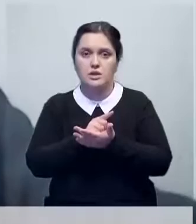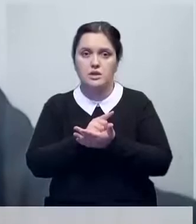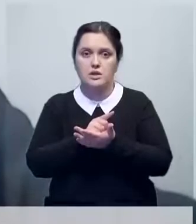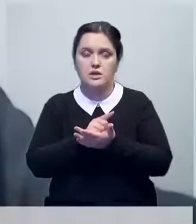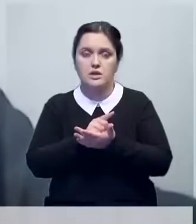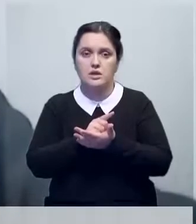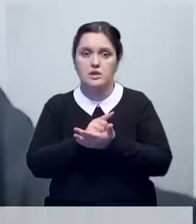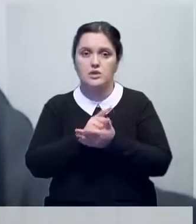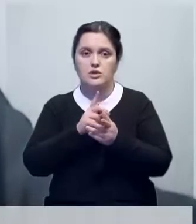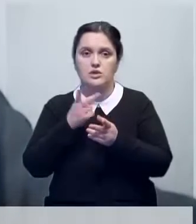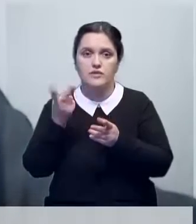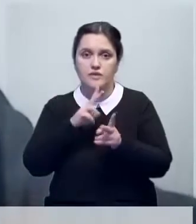жалобы потерпевшего, создавшего.